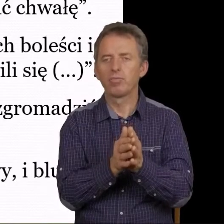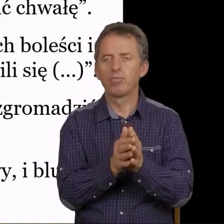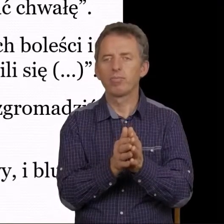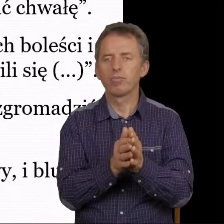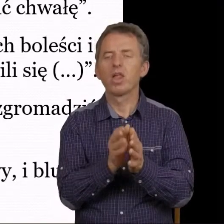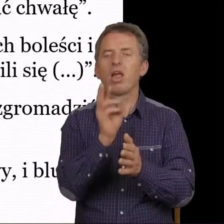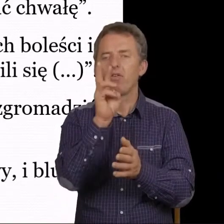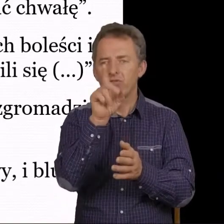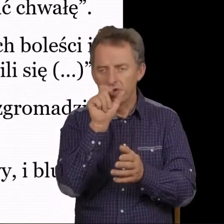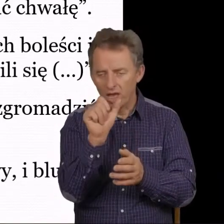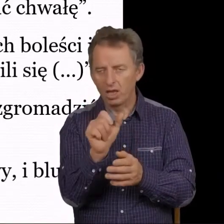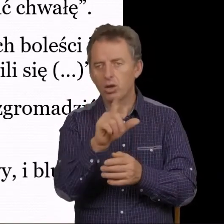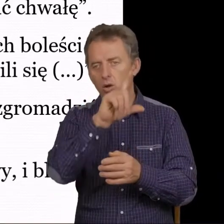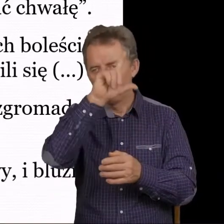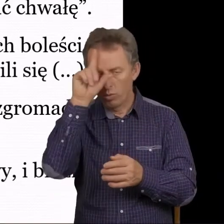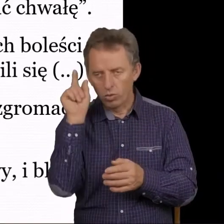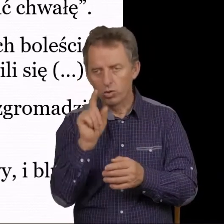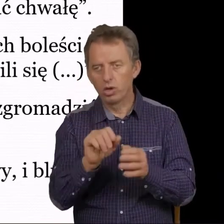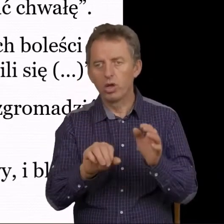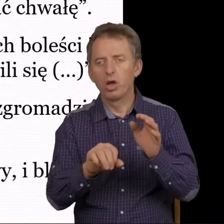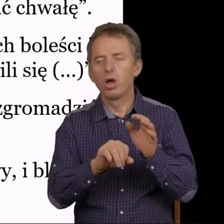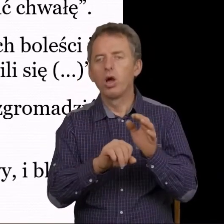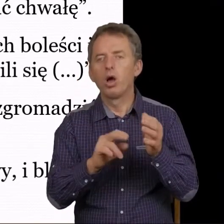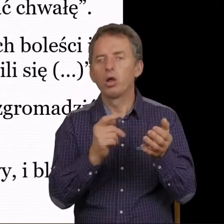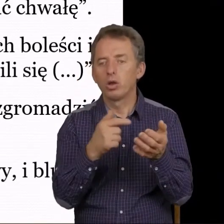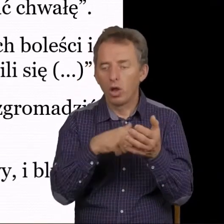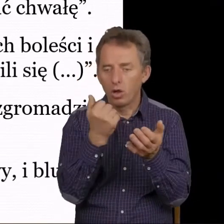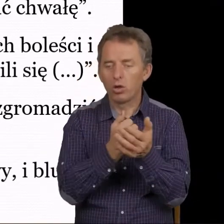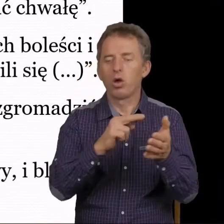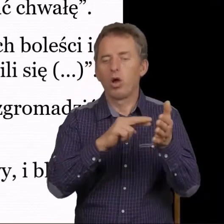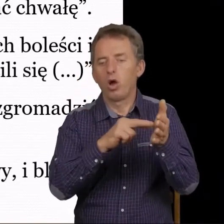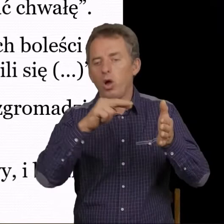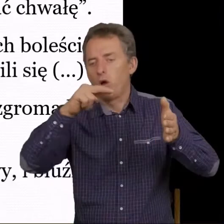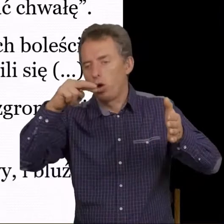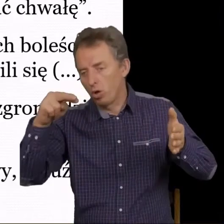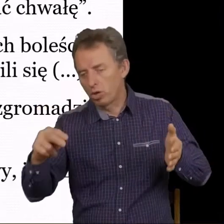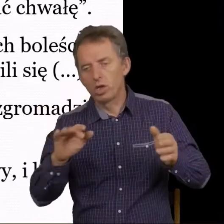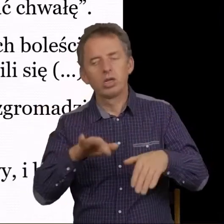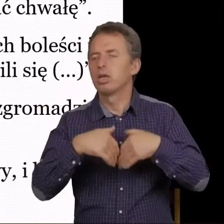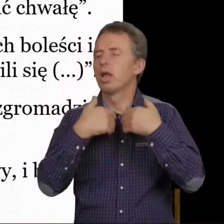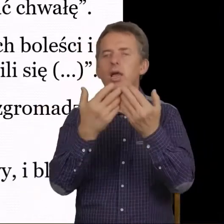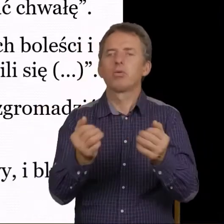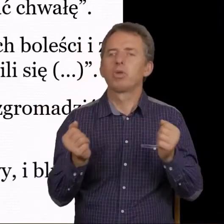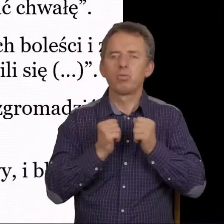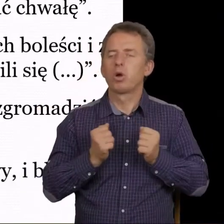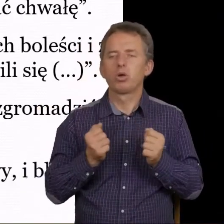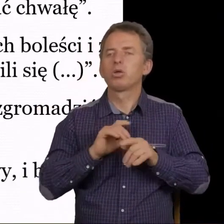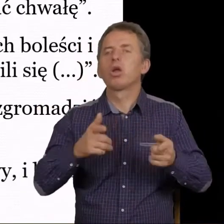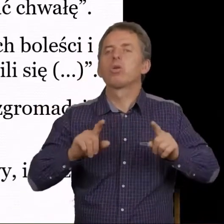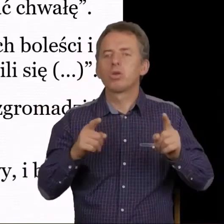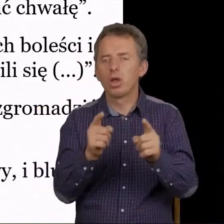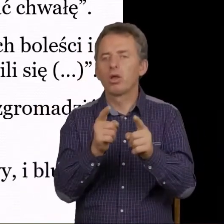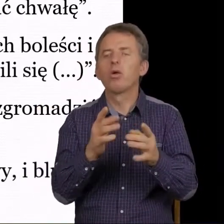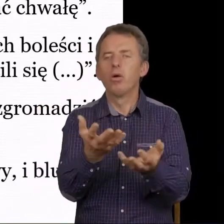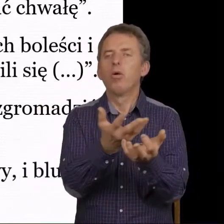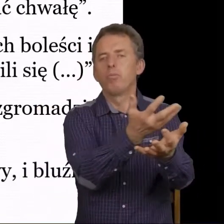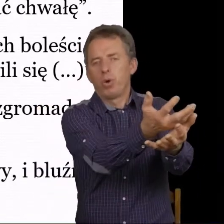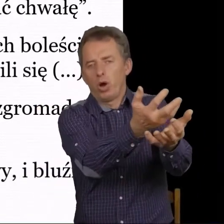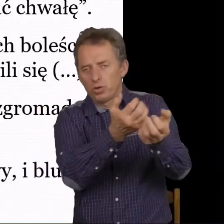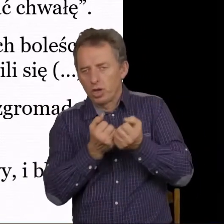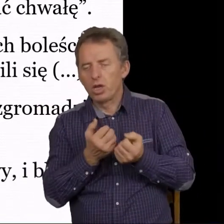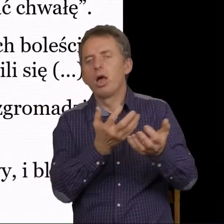A więc znów ludzie odchodzą od Boga. Ludzie nie dają się przez to, co się dzieje, pociągnąć. Są